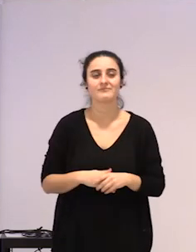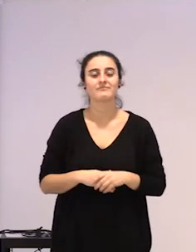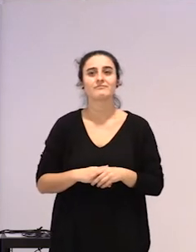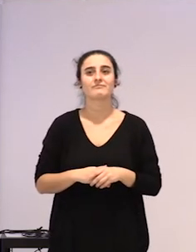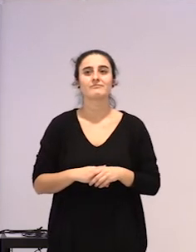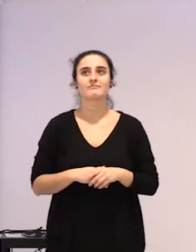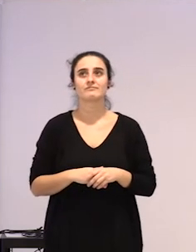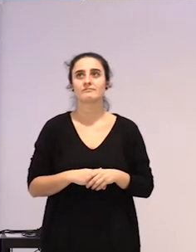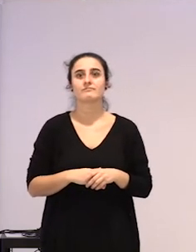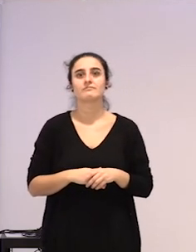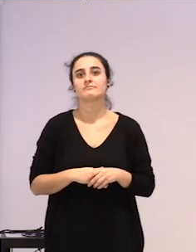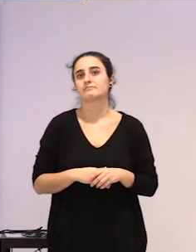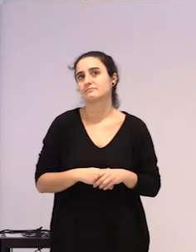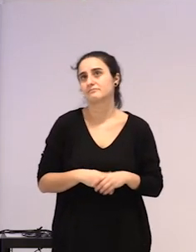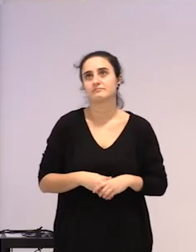Ba,